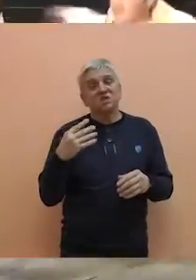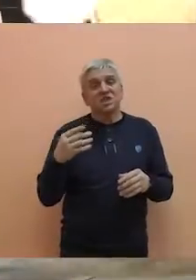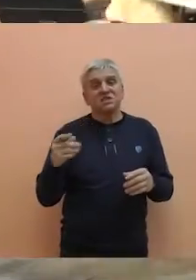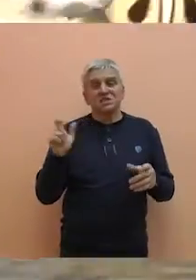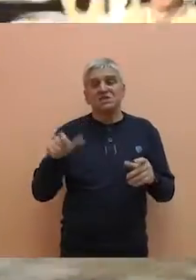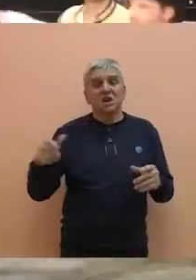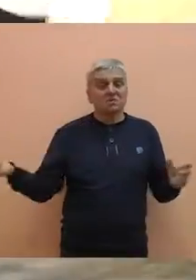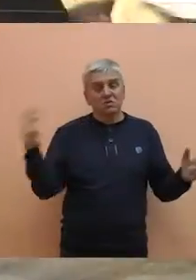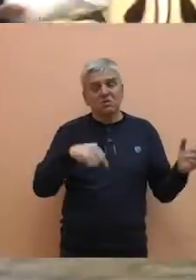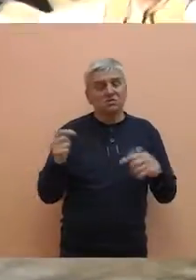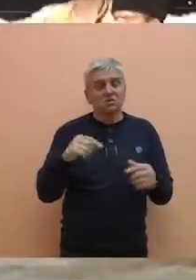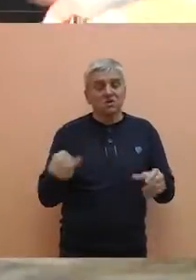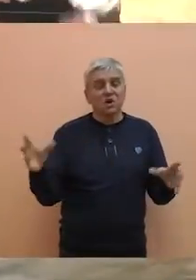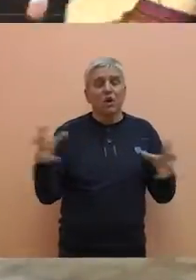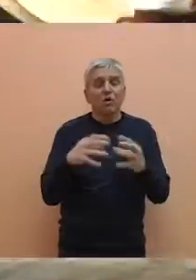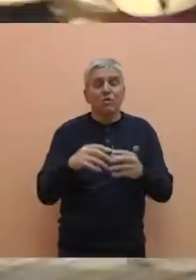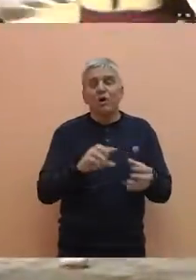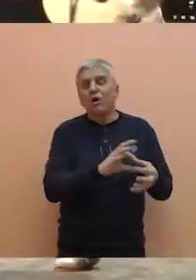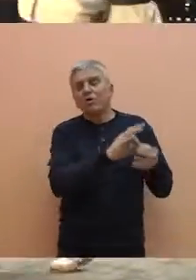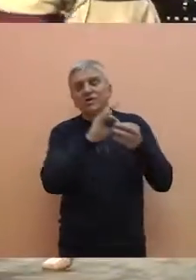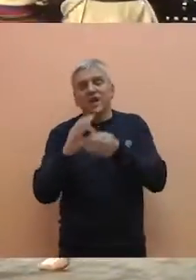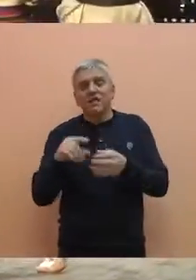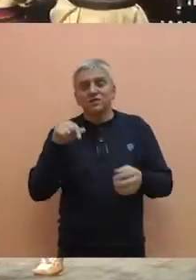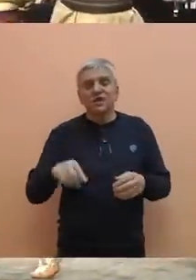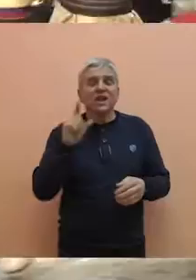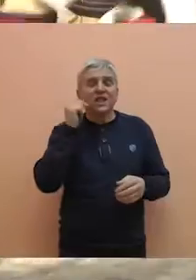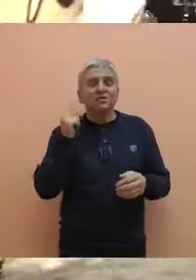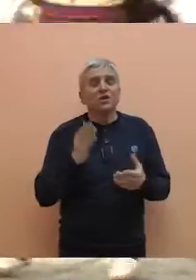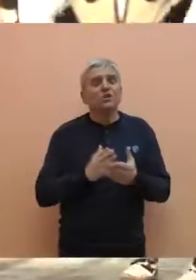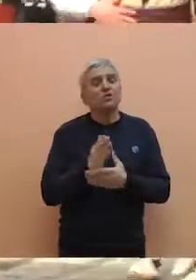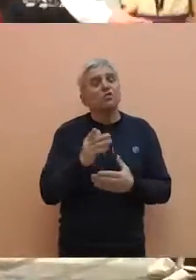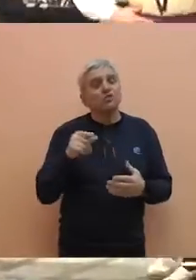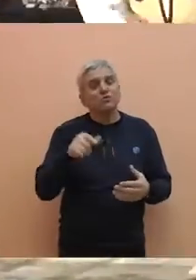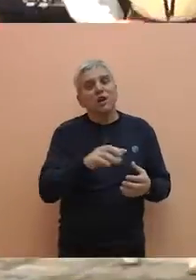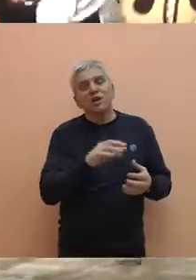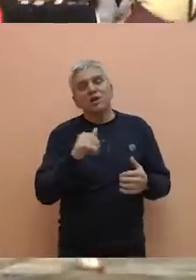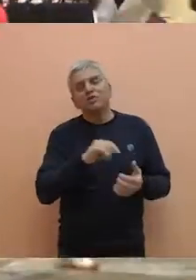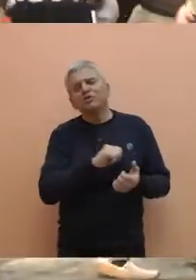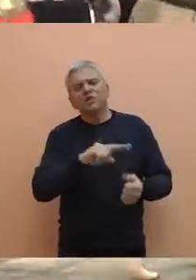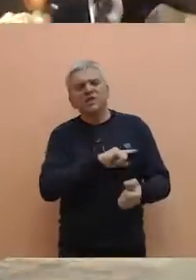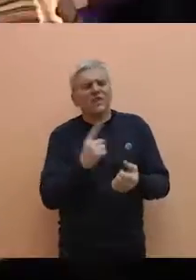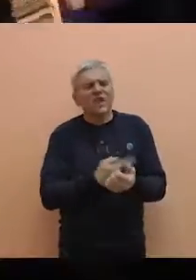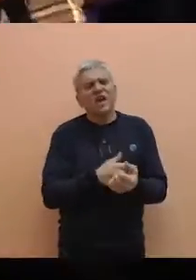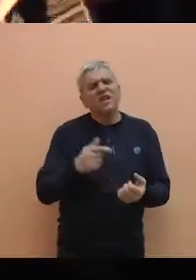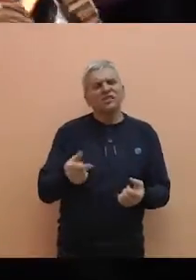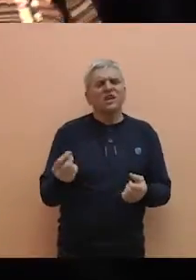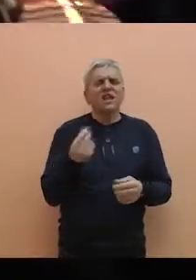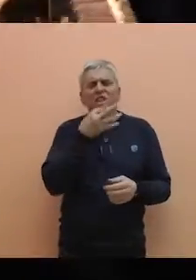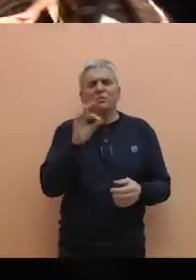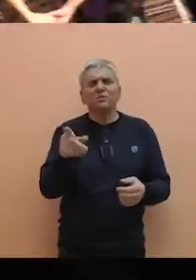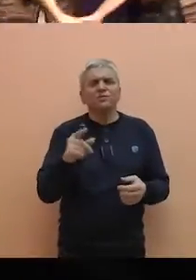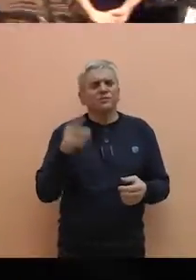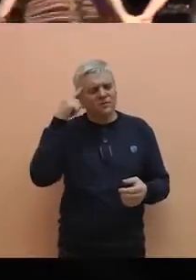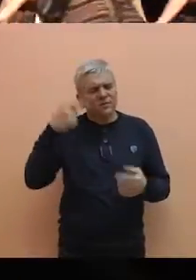različitog društvenog i socijalnog položaja. Od tada pa do danas, nacionalni ansambl Kolo izrastao je u jednu od najznačajnijih kulturnih